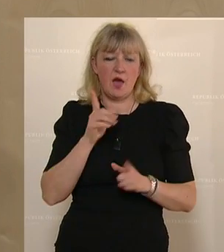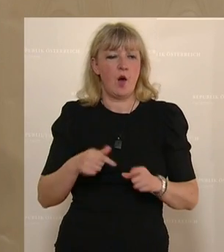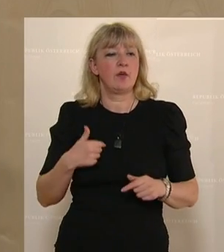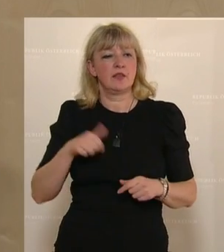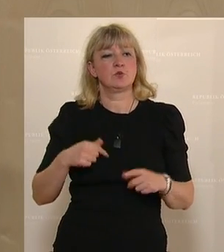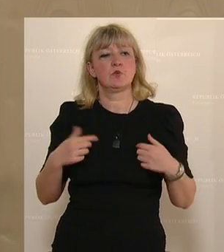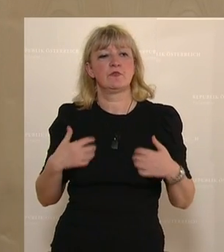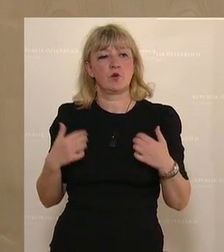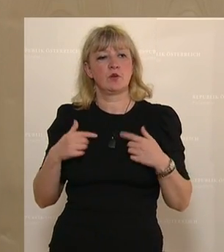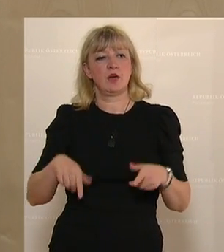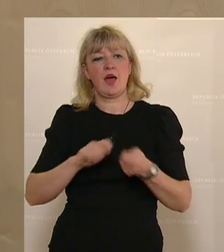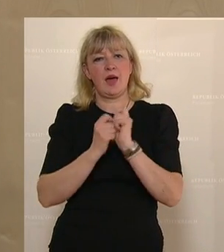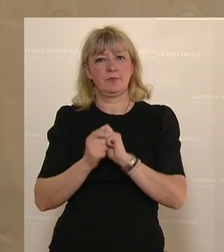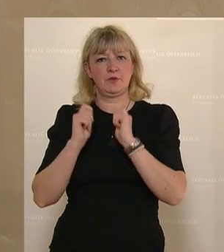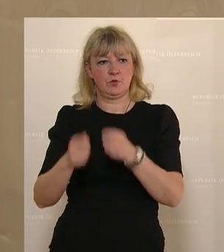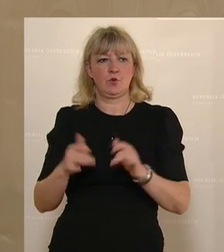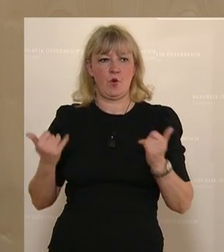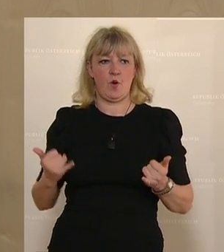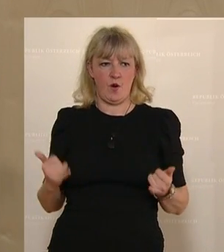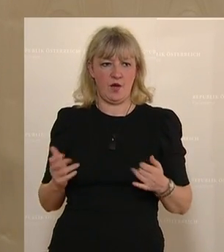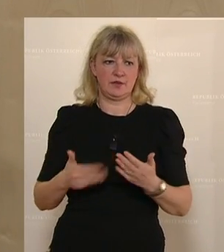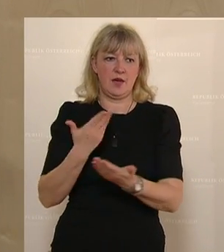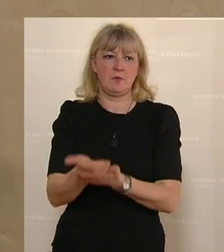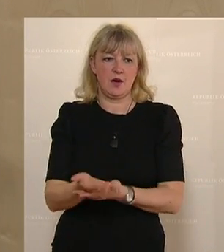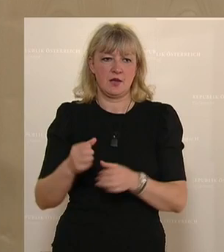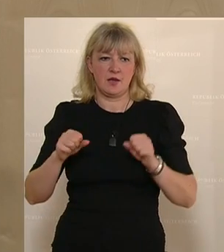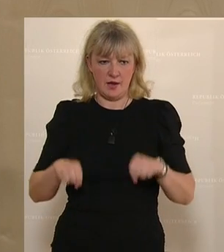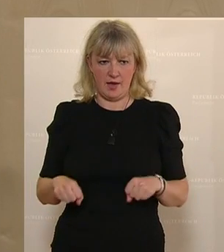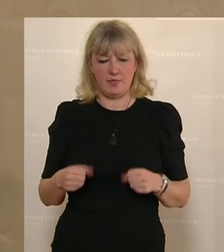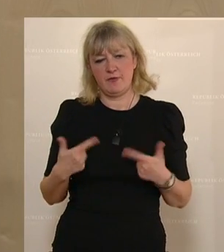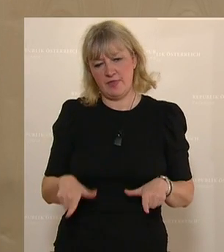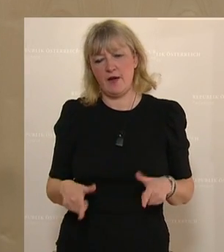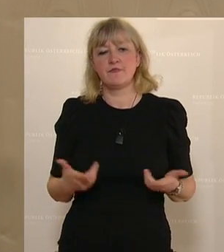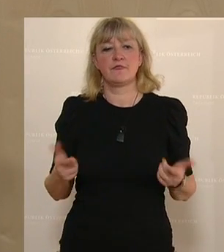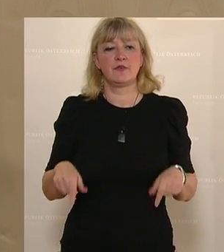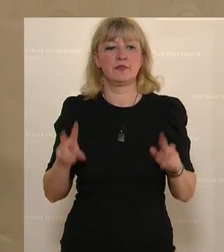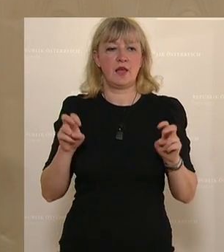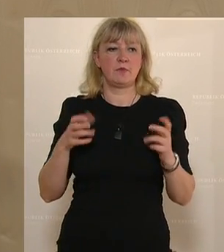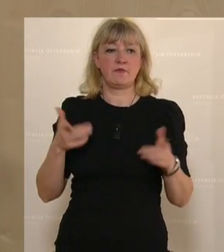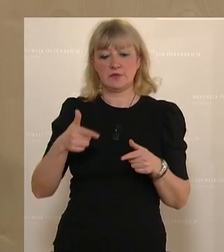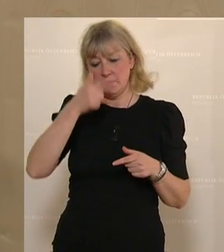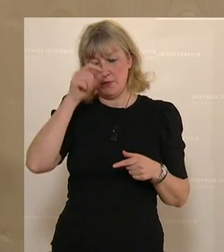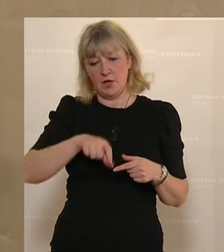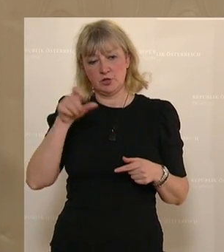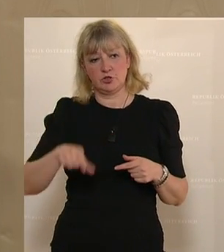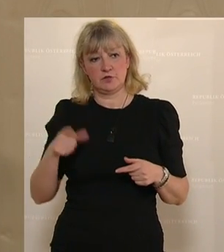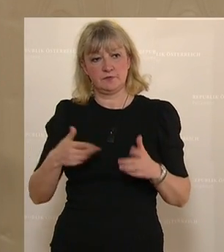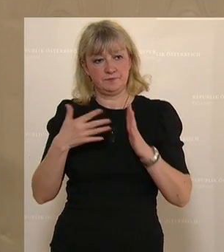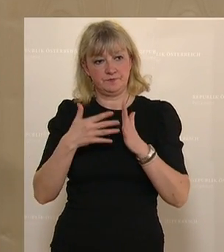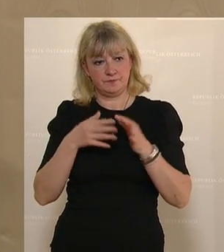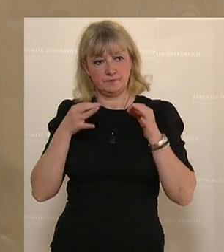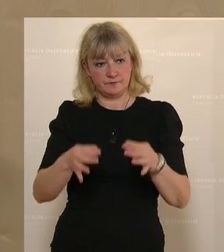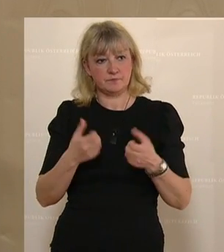freut, ist, dass ich einen Abänderungsantrag heute auch noch einbringen darf, wo es darum geht, jene Menschen, die auf den